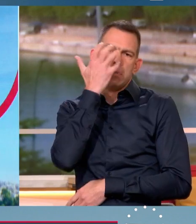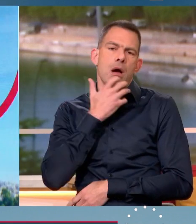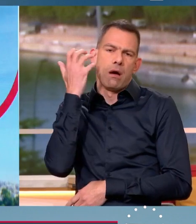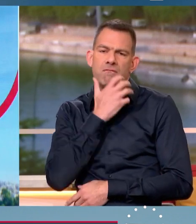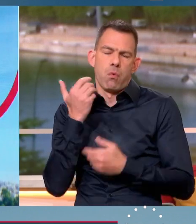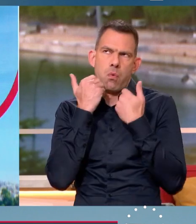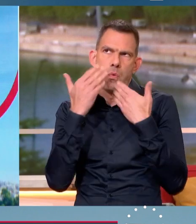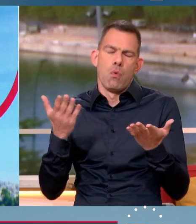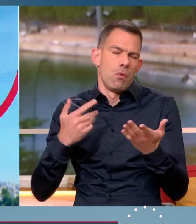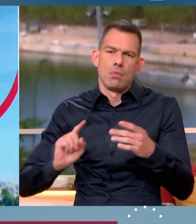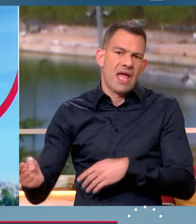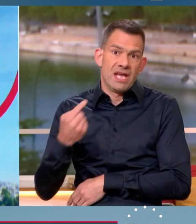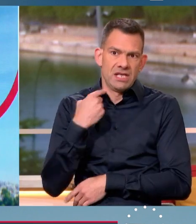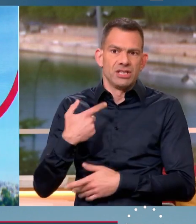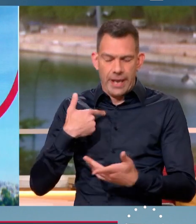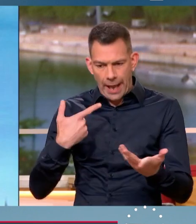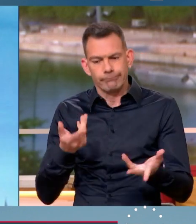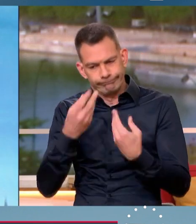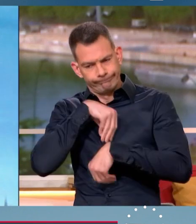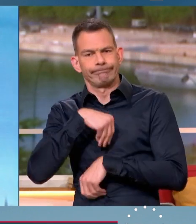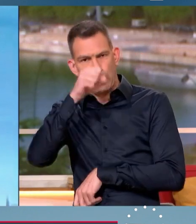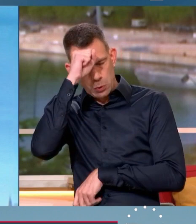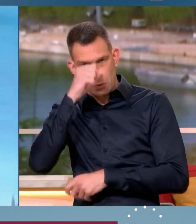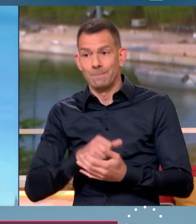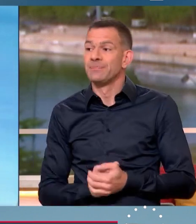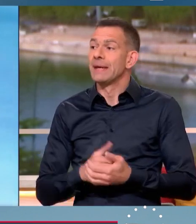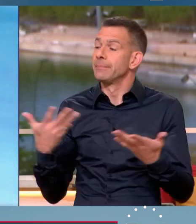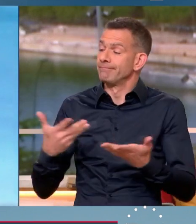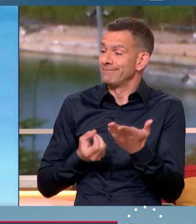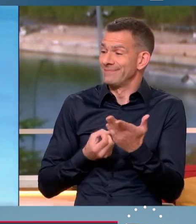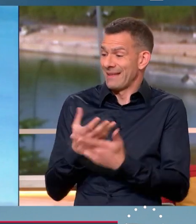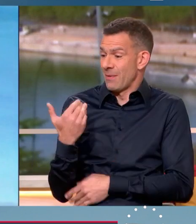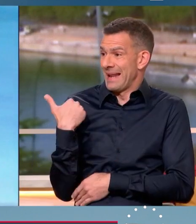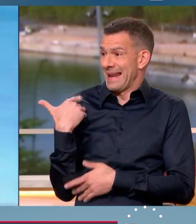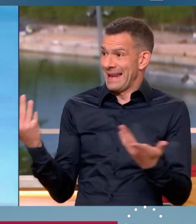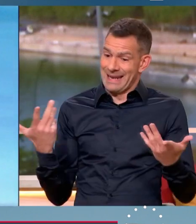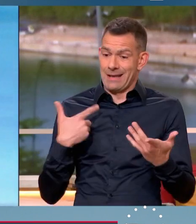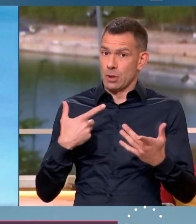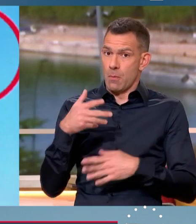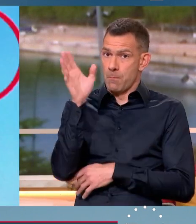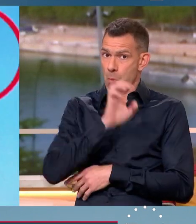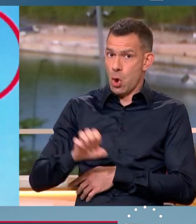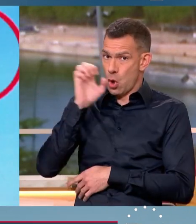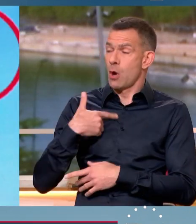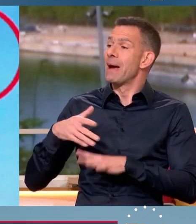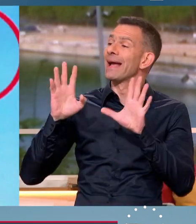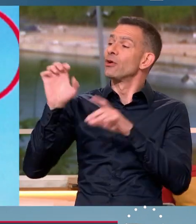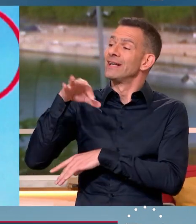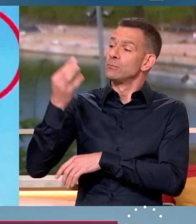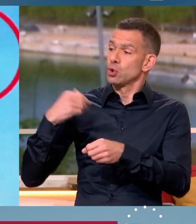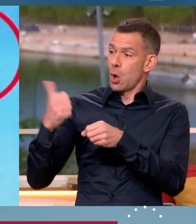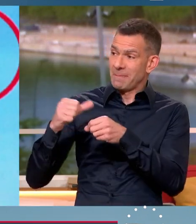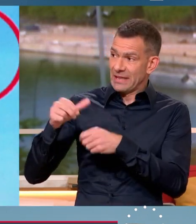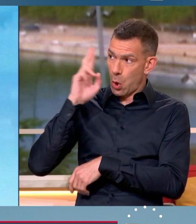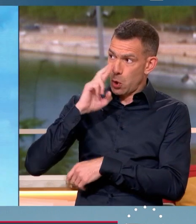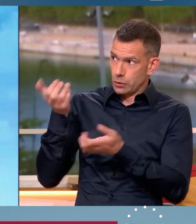au Stade de France. C'est l'information de la nuit. L'Europe va donc se couper de 90% du pétrole russe dès 2023. L